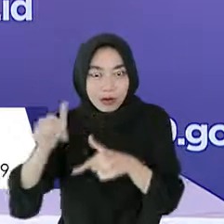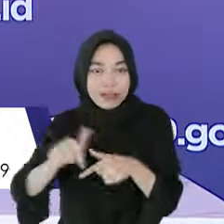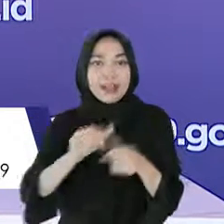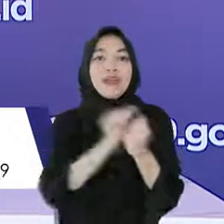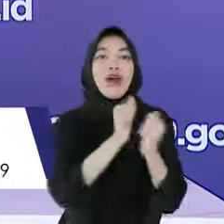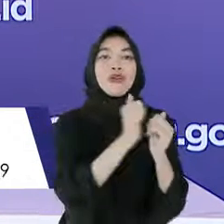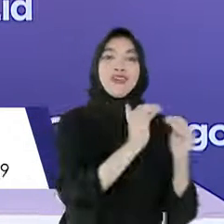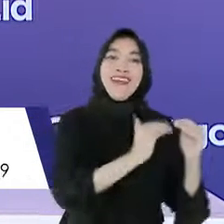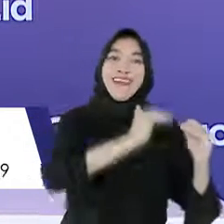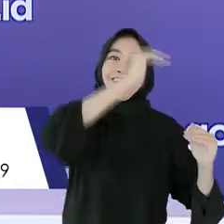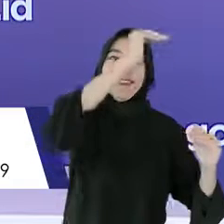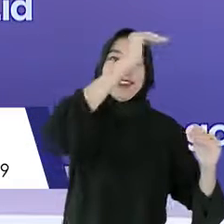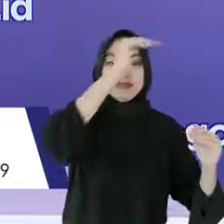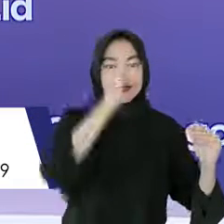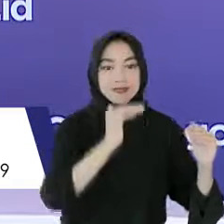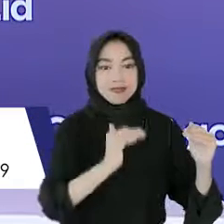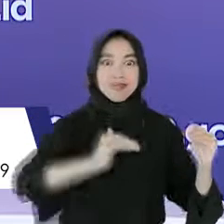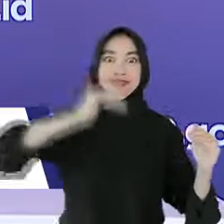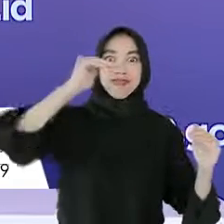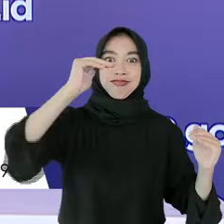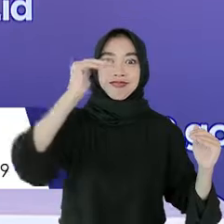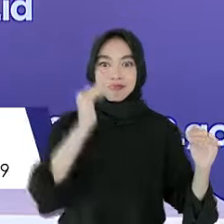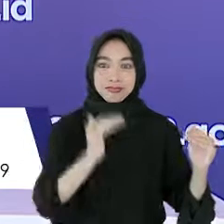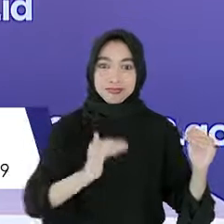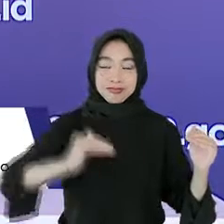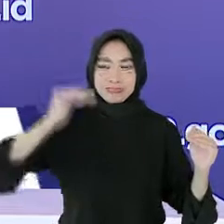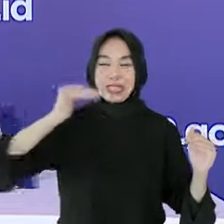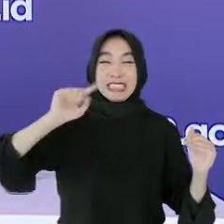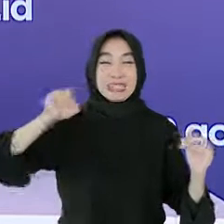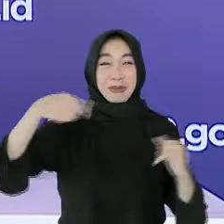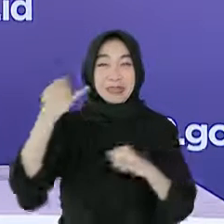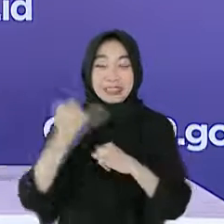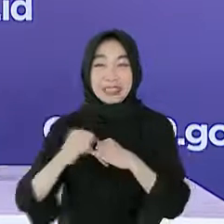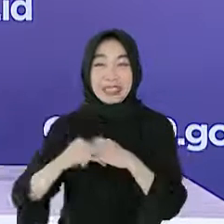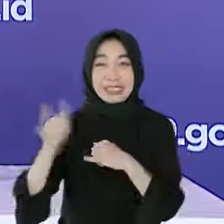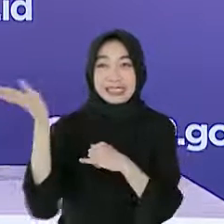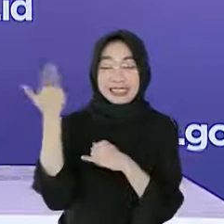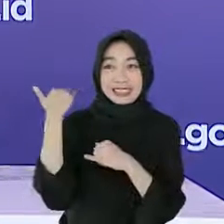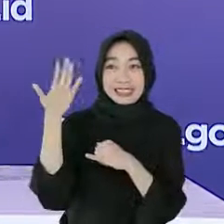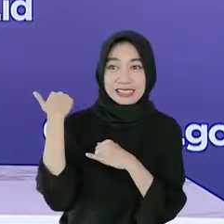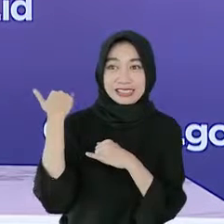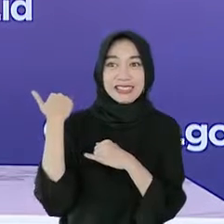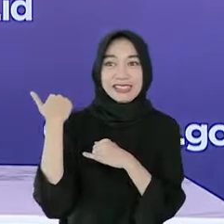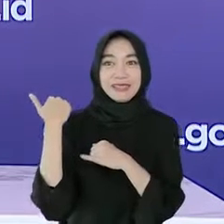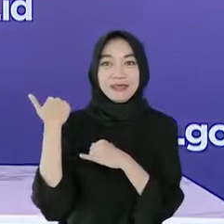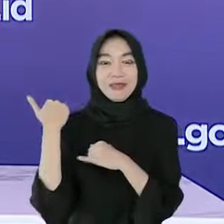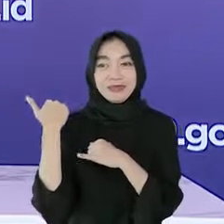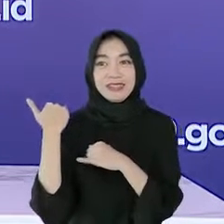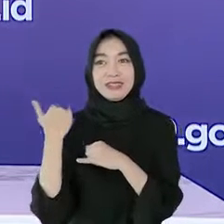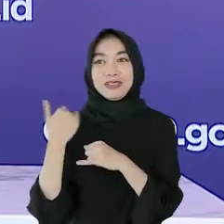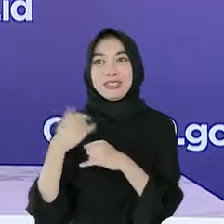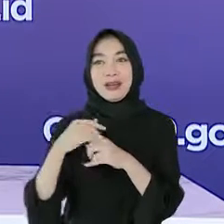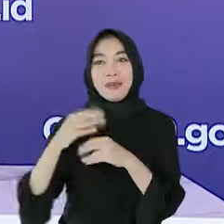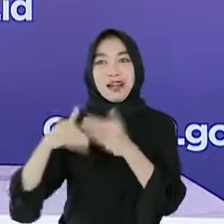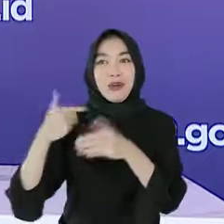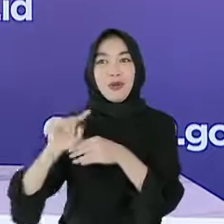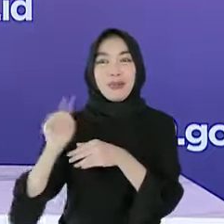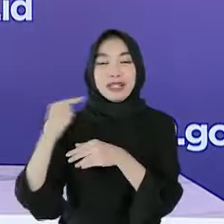kasus mulai dari kenaikan yang tidak begitu signifikan hingga kenaikan pada first wave dan second wave.